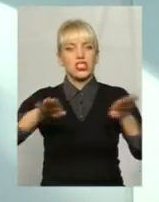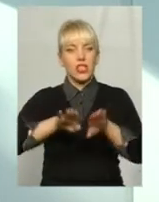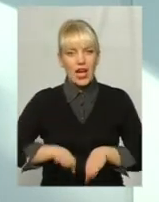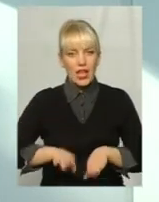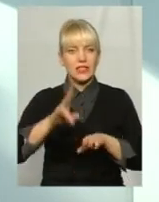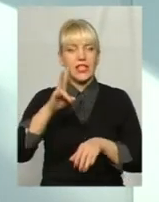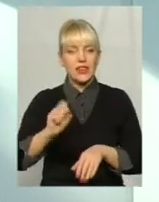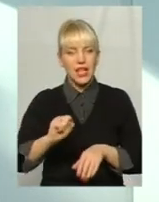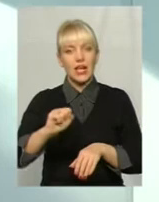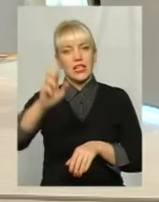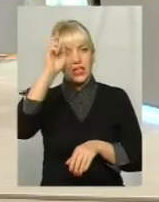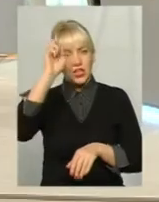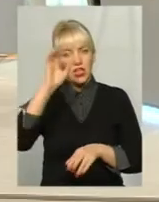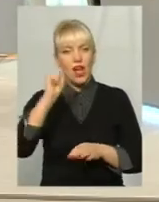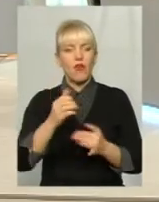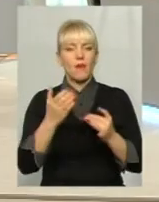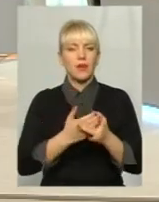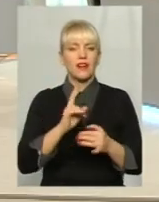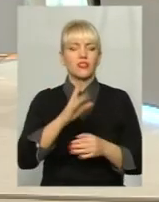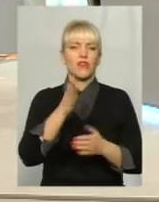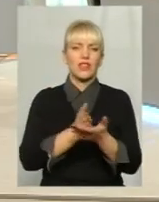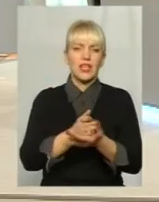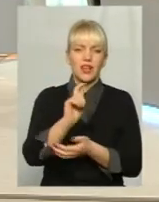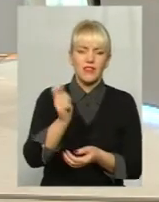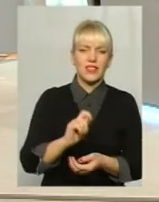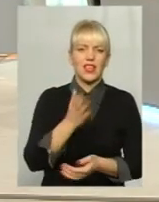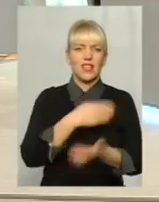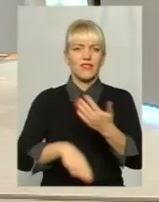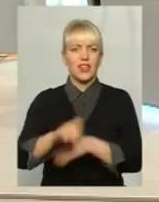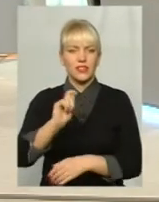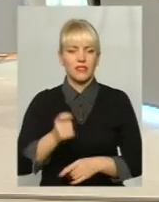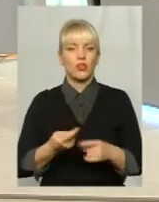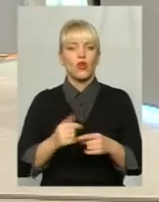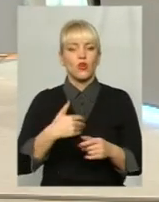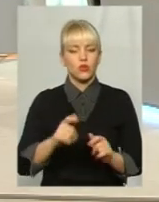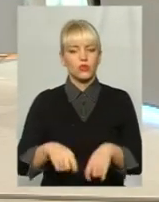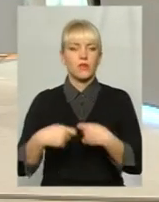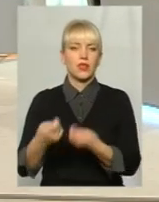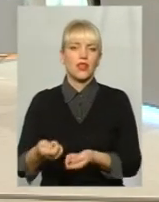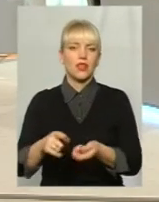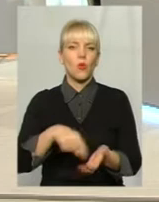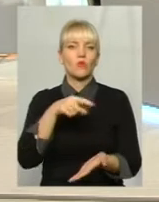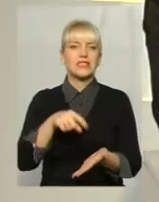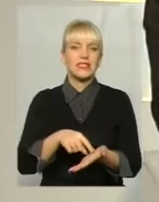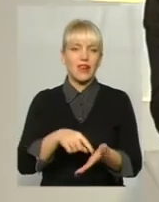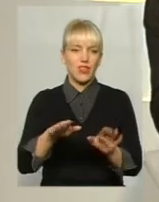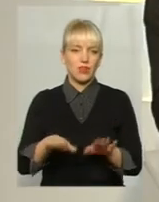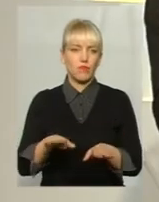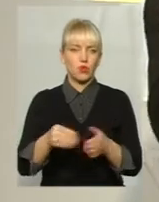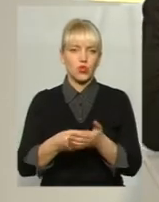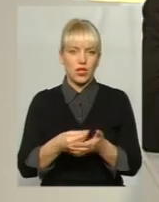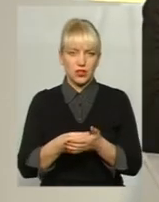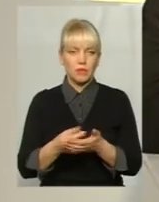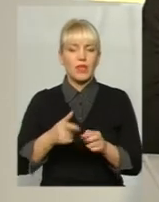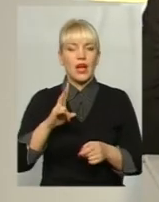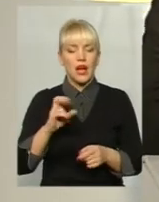багатодітними, ветеранам війни, інвалідам війни, хочуть передати на місцевий бюджет. Ну такі завдання. Але повертаючись